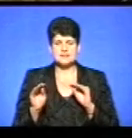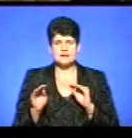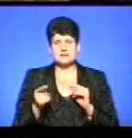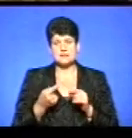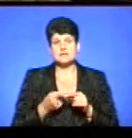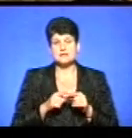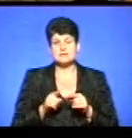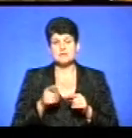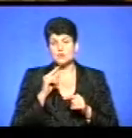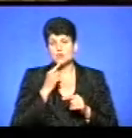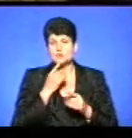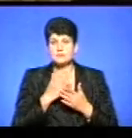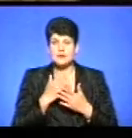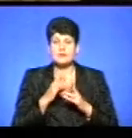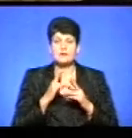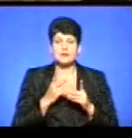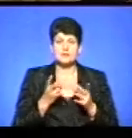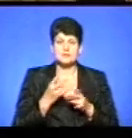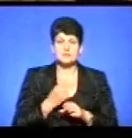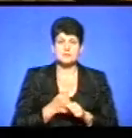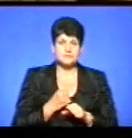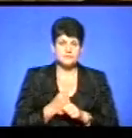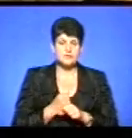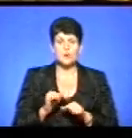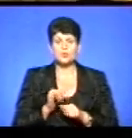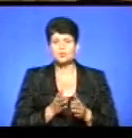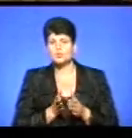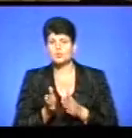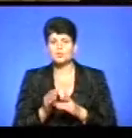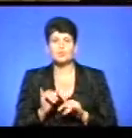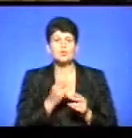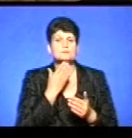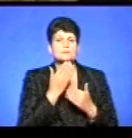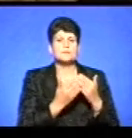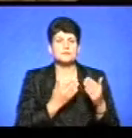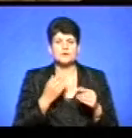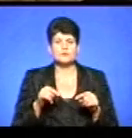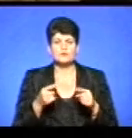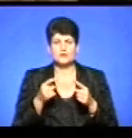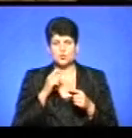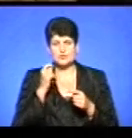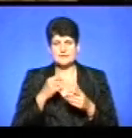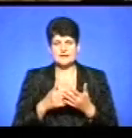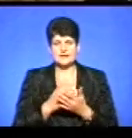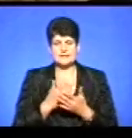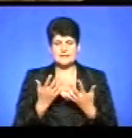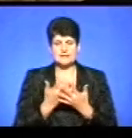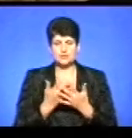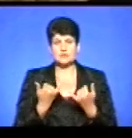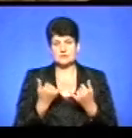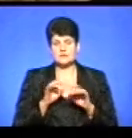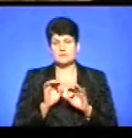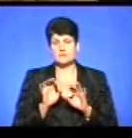труднощами зустрілися, як саме треба діяти, куди рухатися, до кого звертатися, аби створити українське якісне кіно. Якраз зараз нам